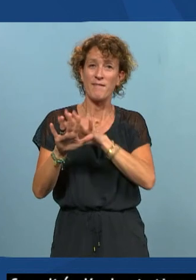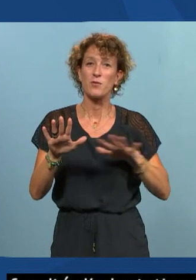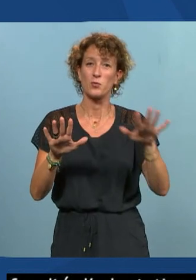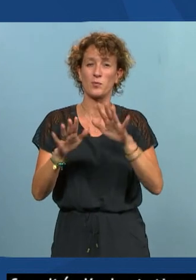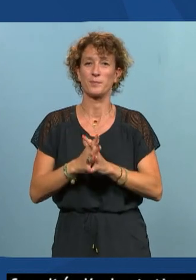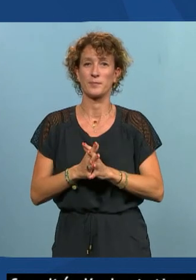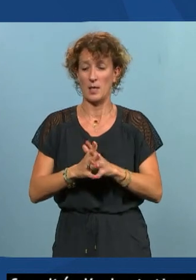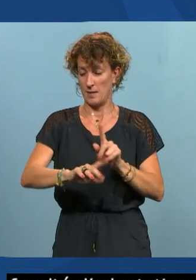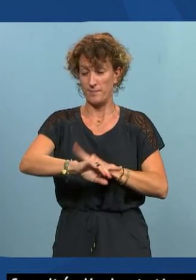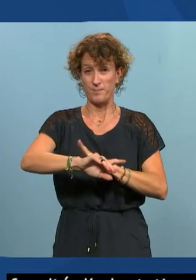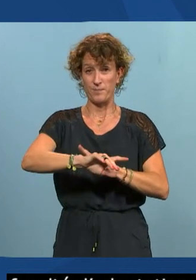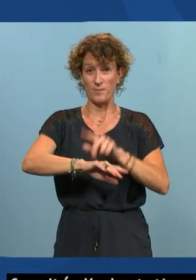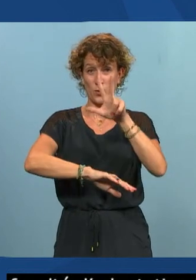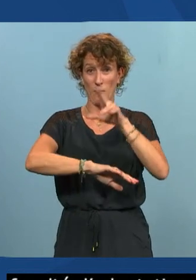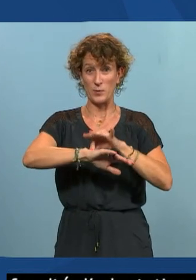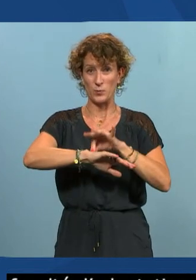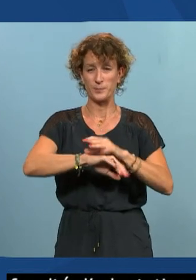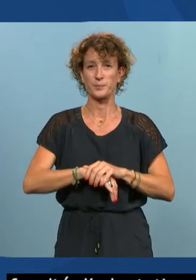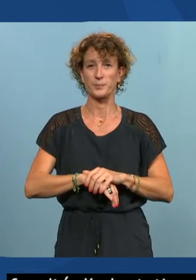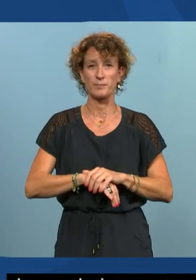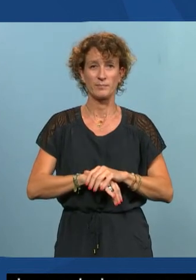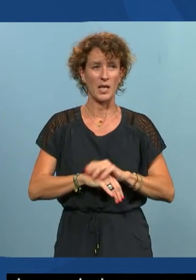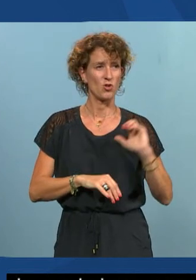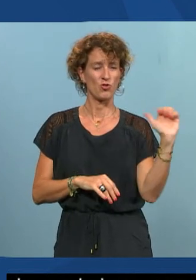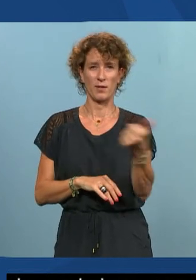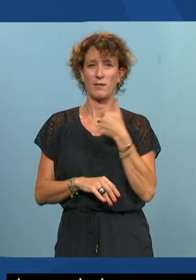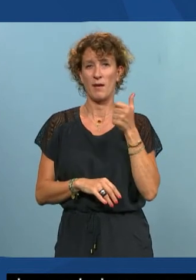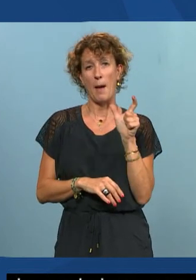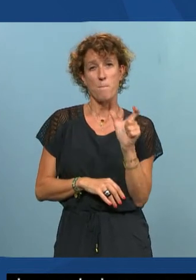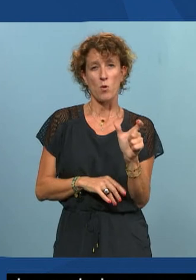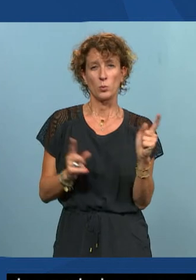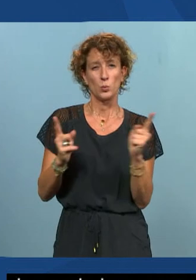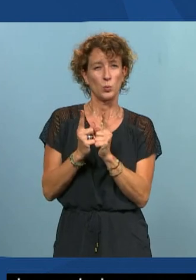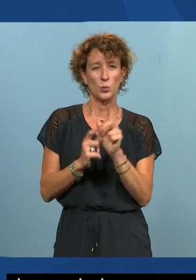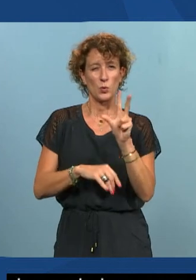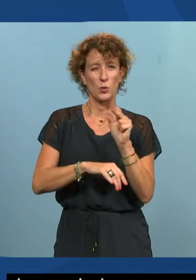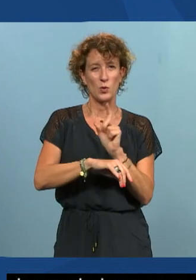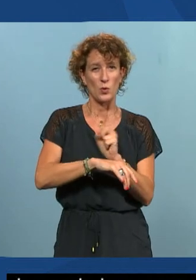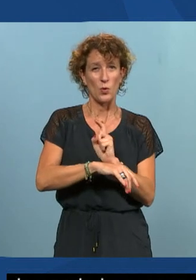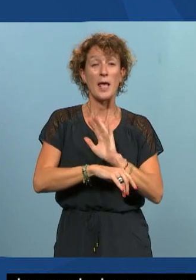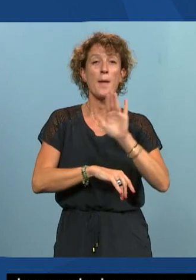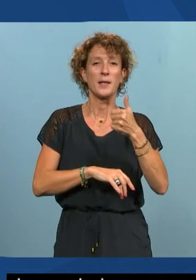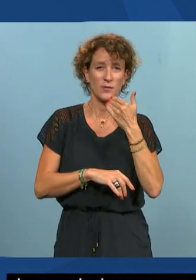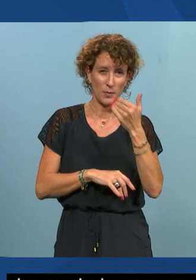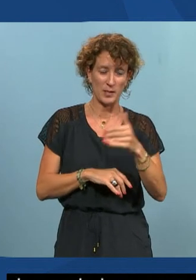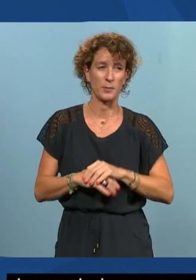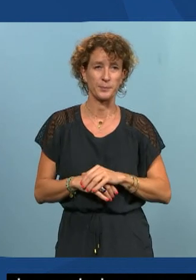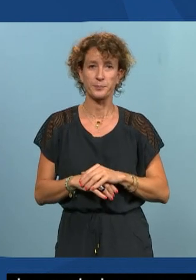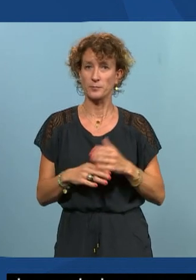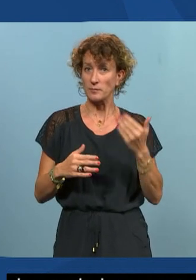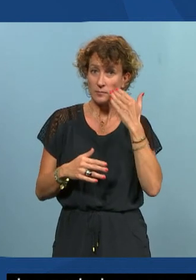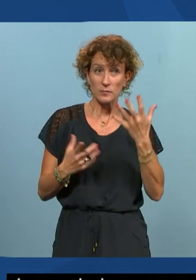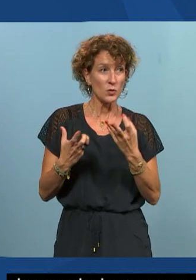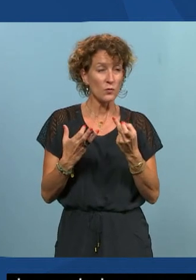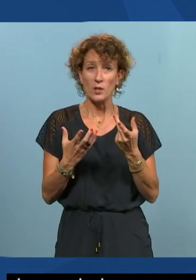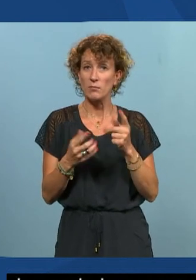il nous reste 3 minutes un mot chacun peut-être 30 secondes et puis après je passerai au remerciement si vous avez quelque